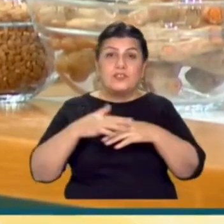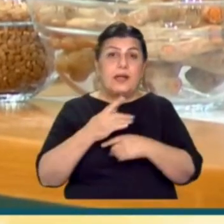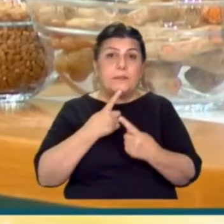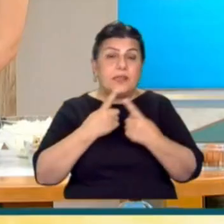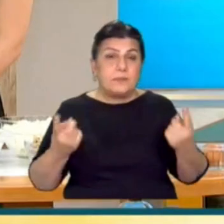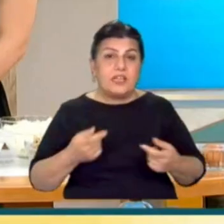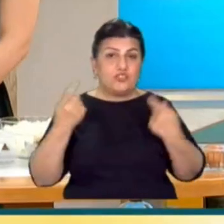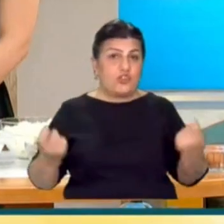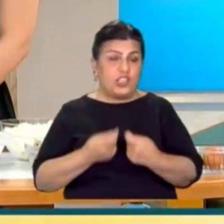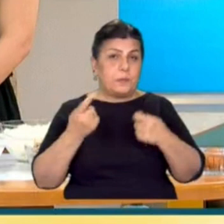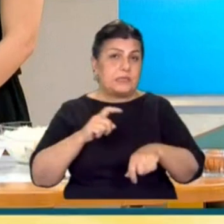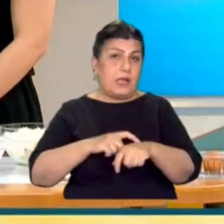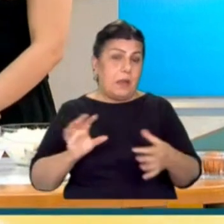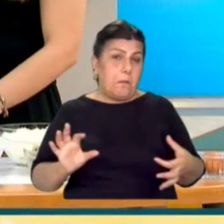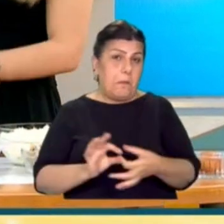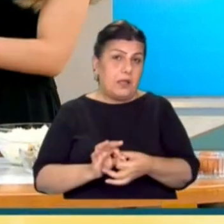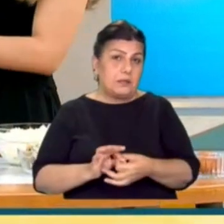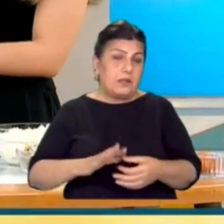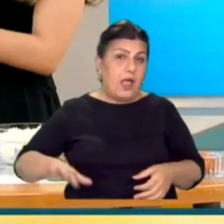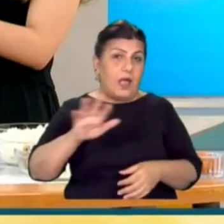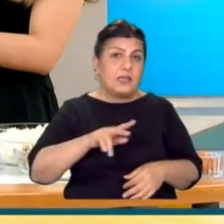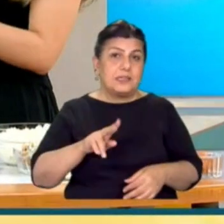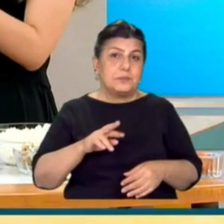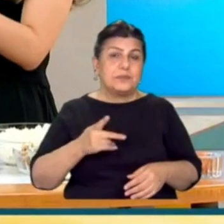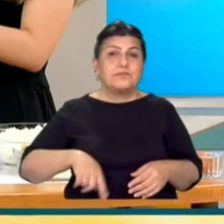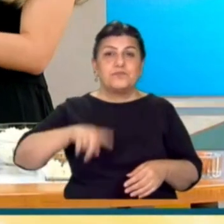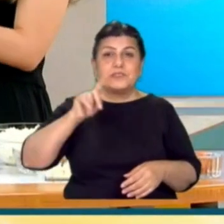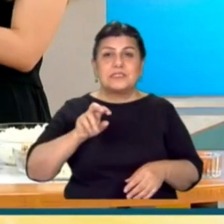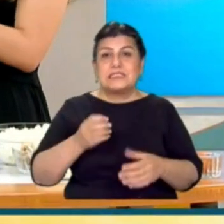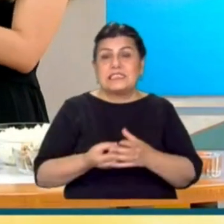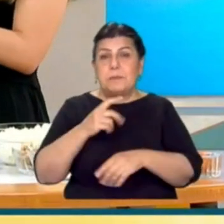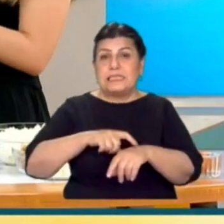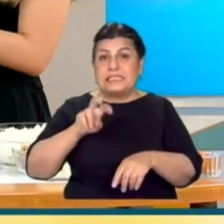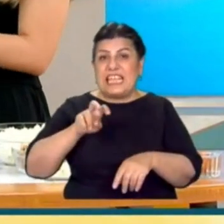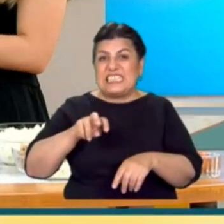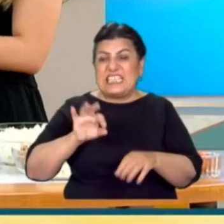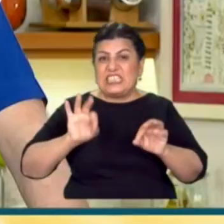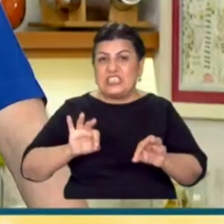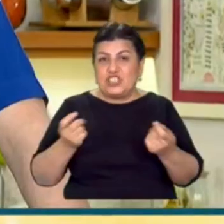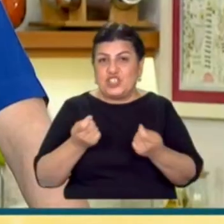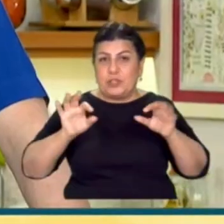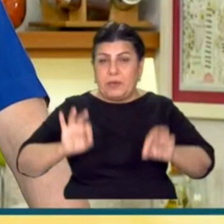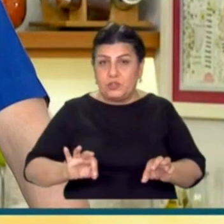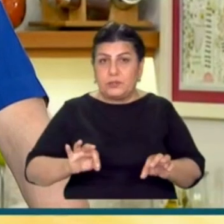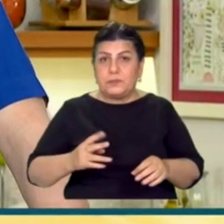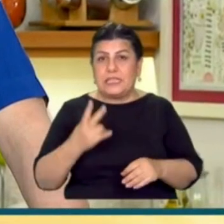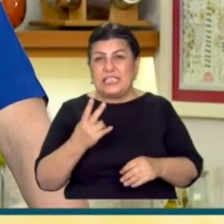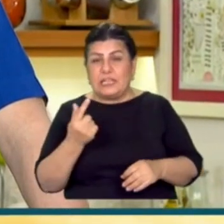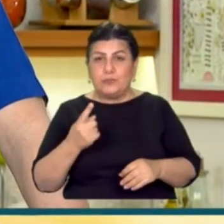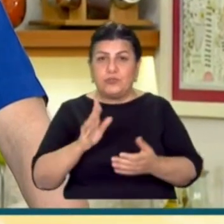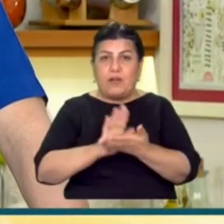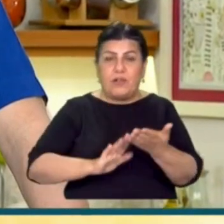Yani çalışma saatinizle bağlı bu. Ama işte herkes gibi rutinde hani sekizde işbaşı yapıyorsanız yani yedi yedi buçuk arası